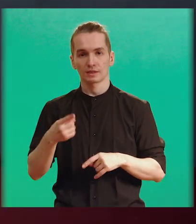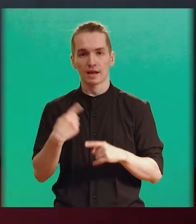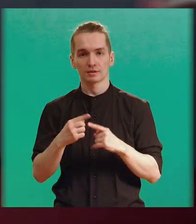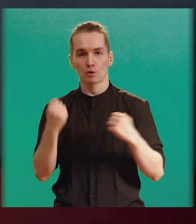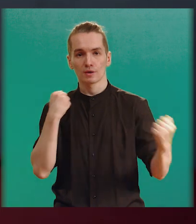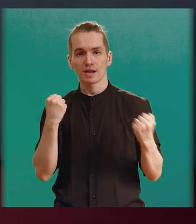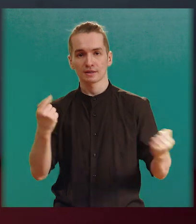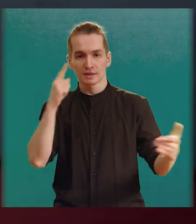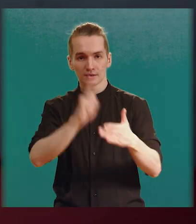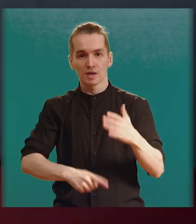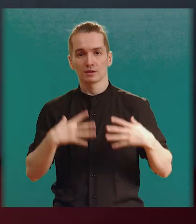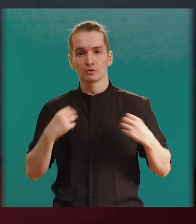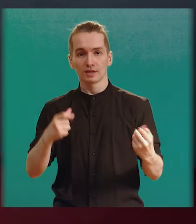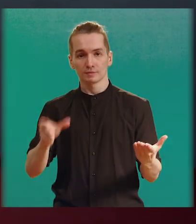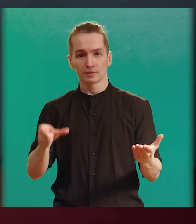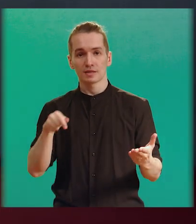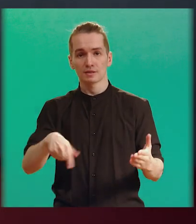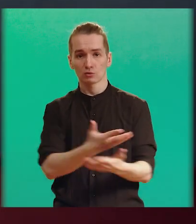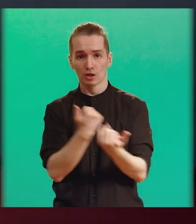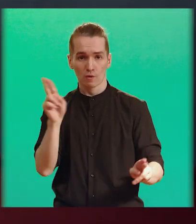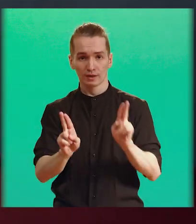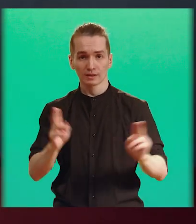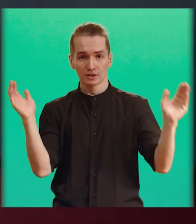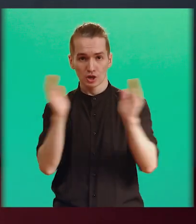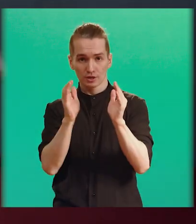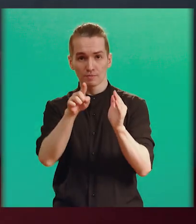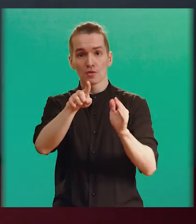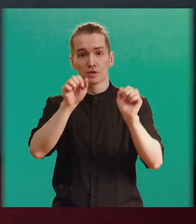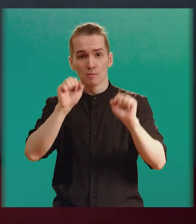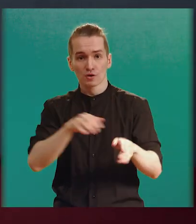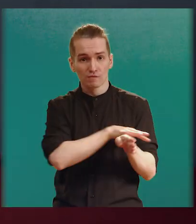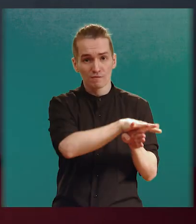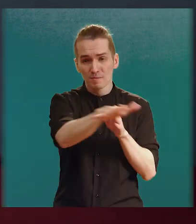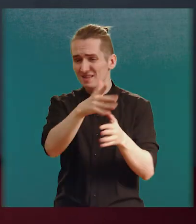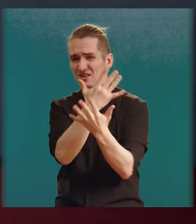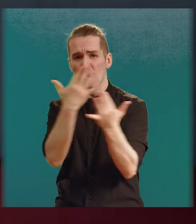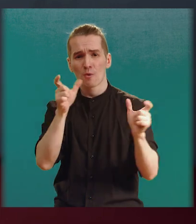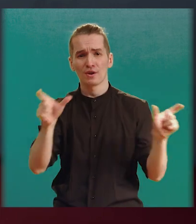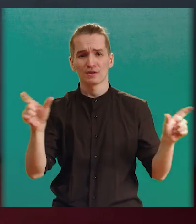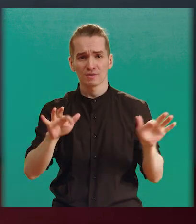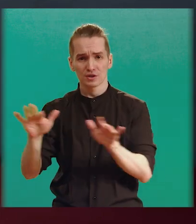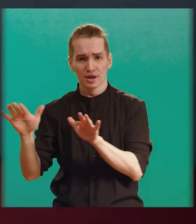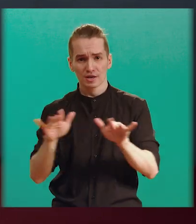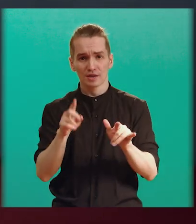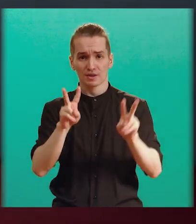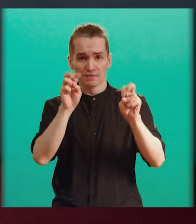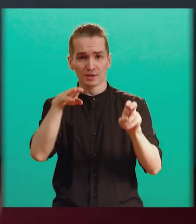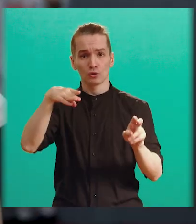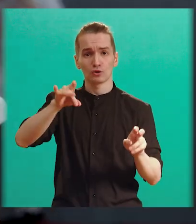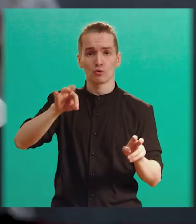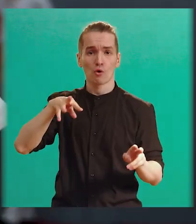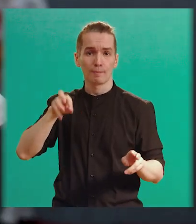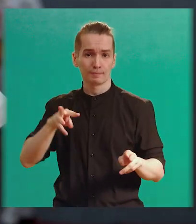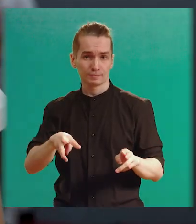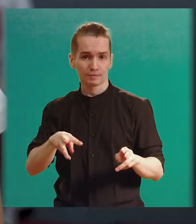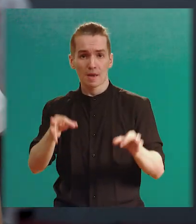Трикинг – это спорт для ярких и смелых людей, и здесь нет установок и ограничений. Ты можешь делать любой динамический элемент и назвать это трюком.